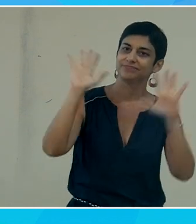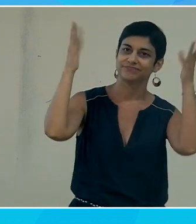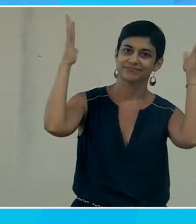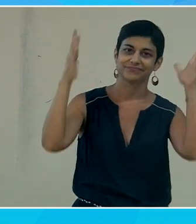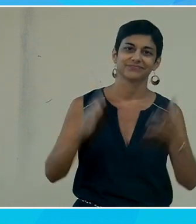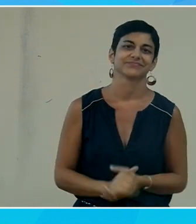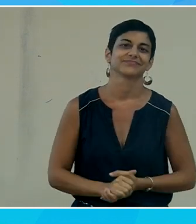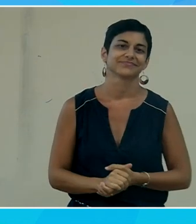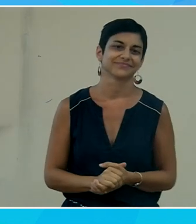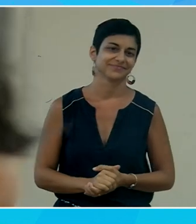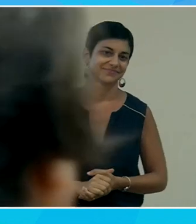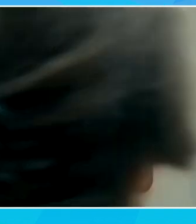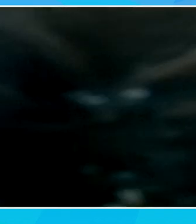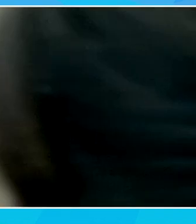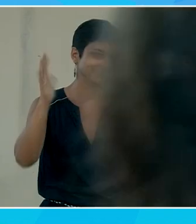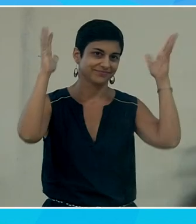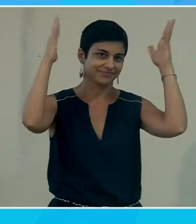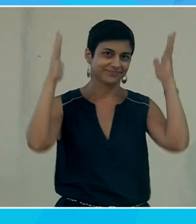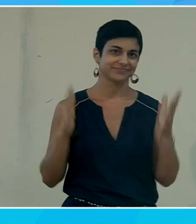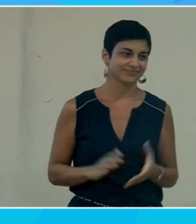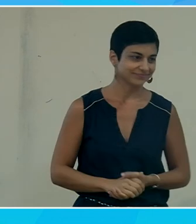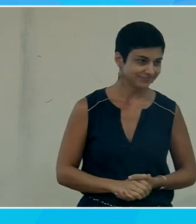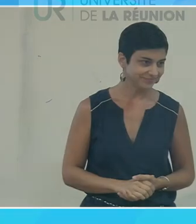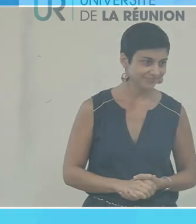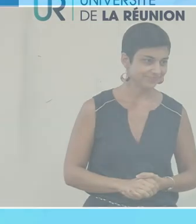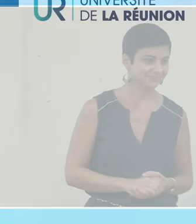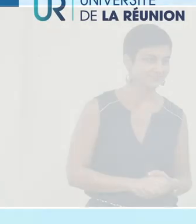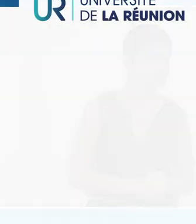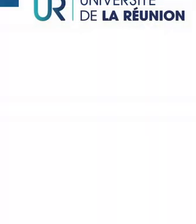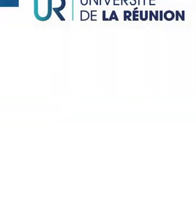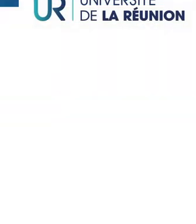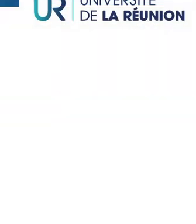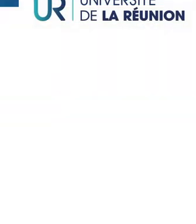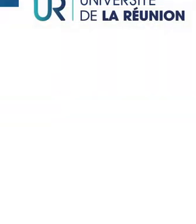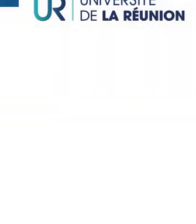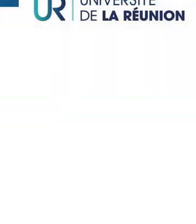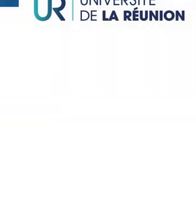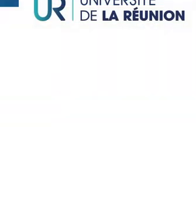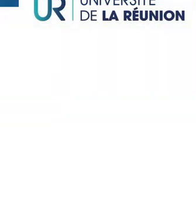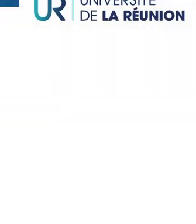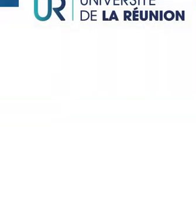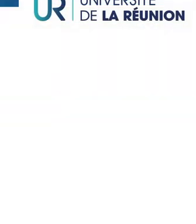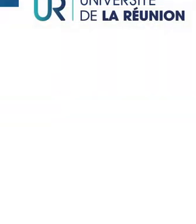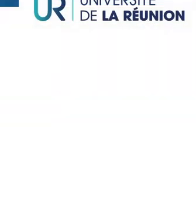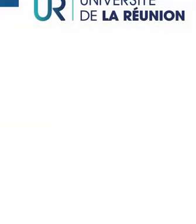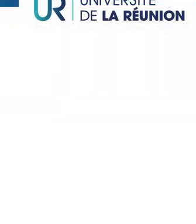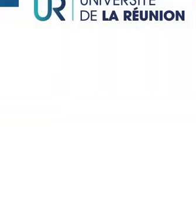vous – Sous-titrage